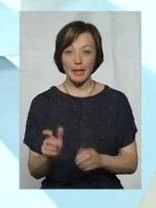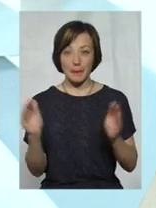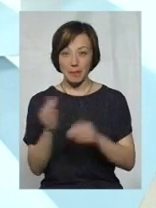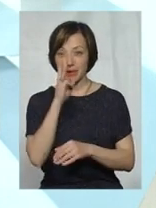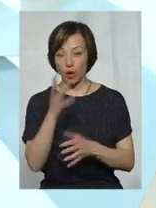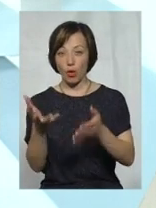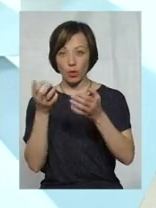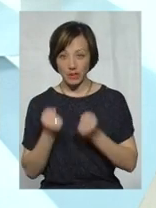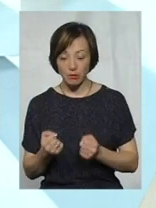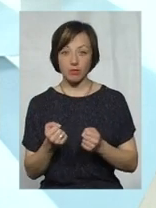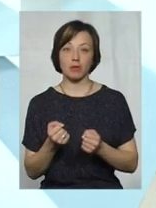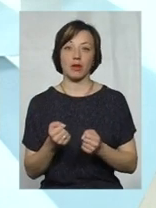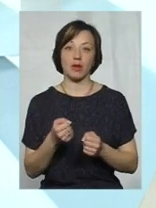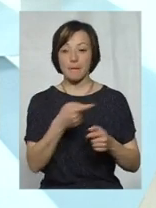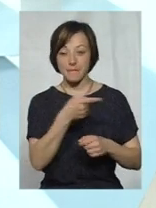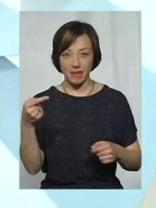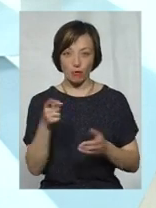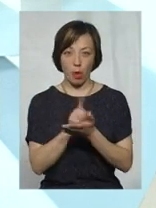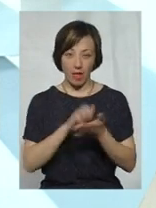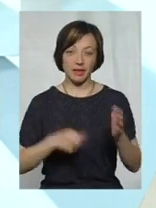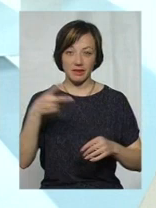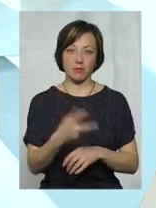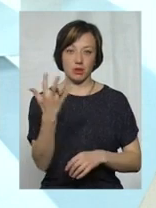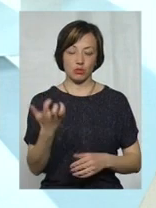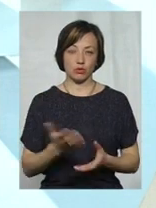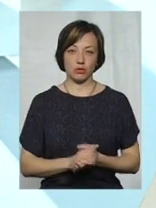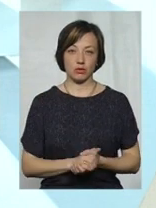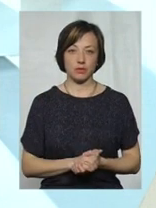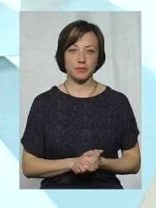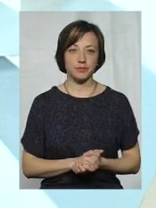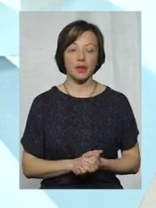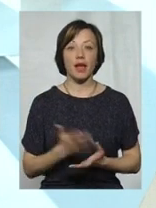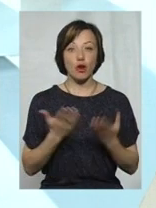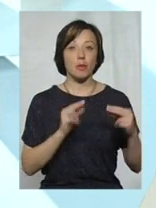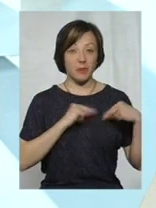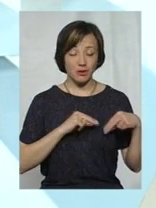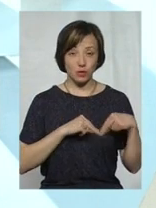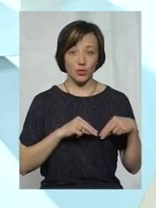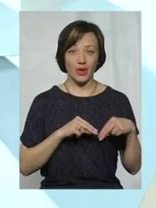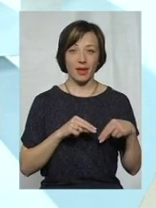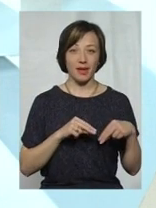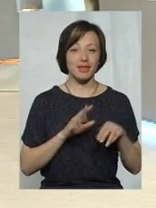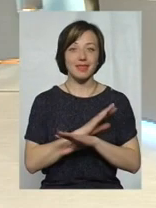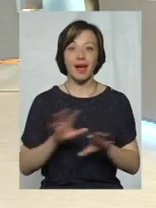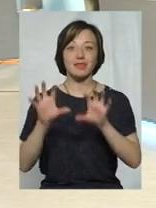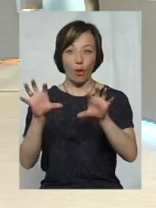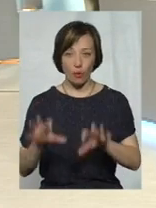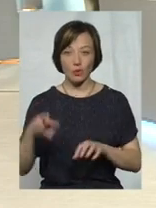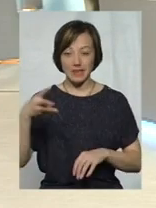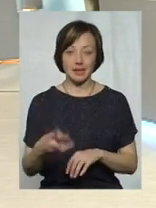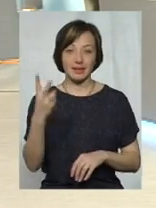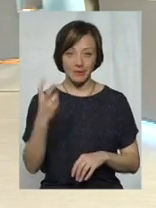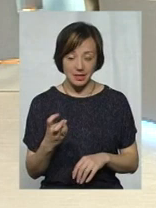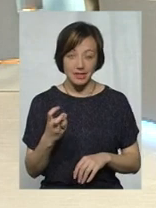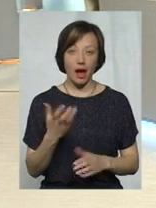суму 3200, якщо він не працює, то він буде отримувати 3200. Якщо він працює нелегально, відповідно,